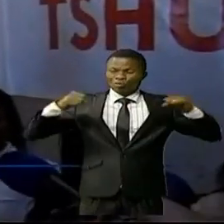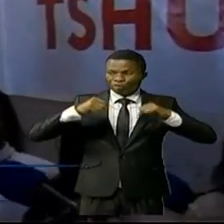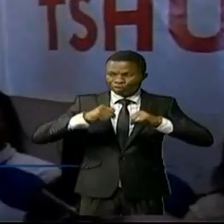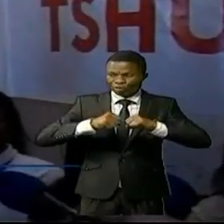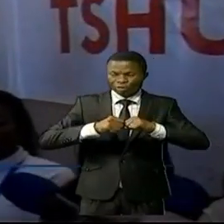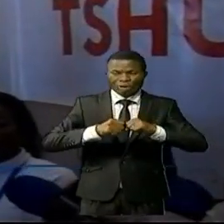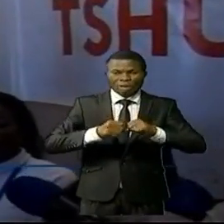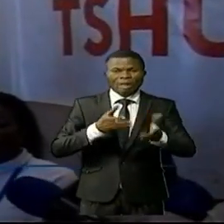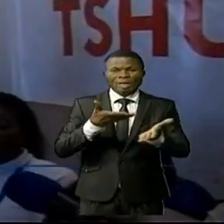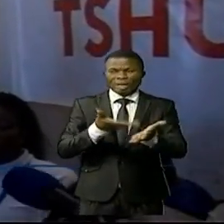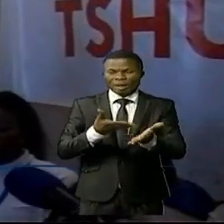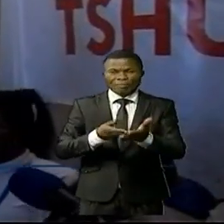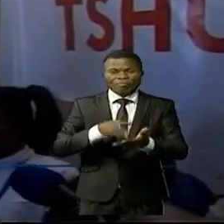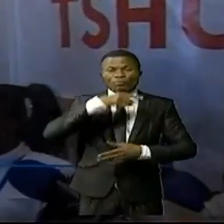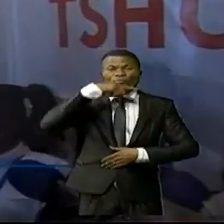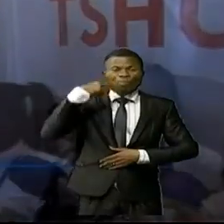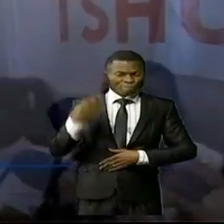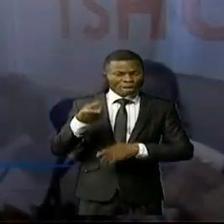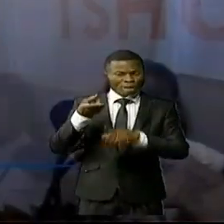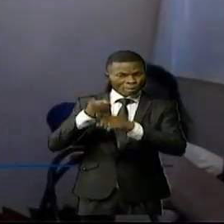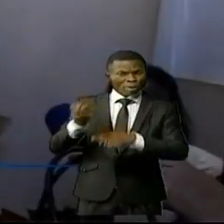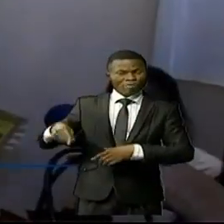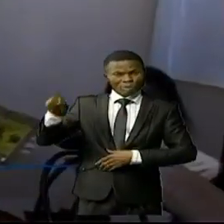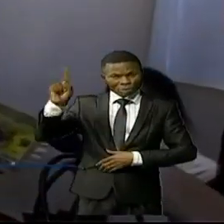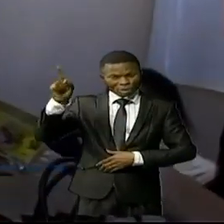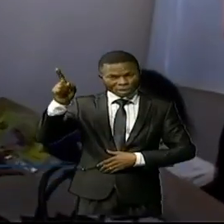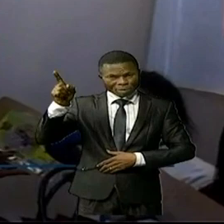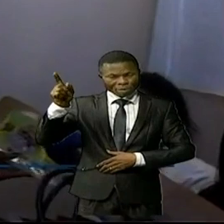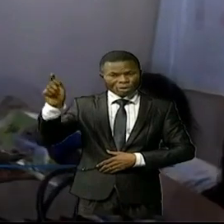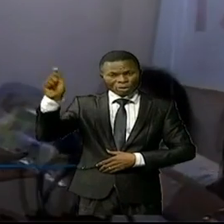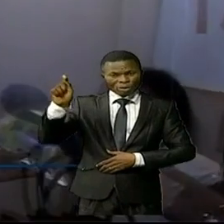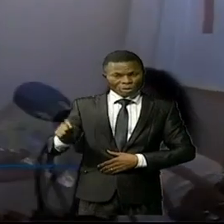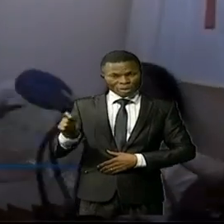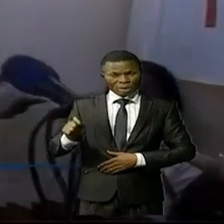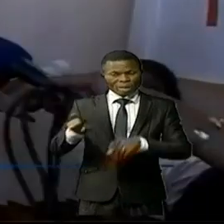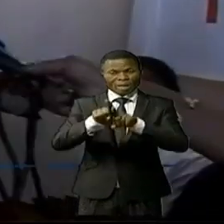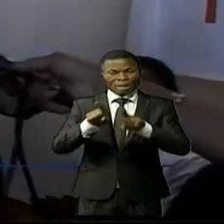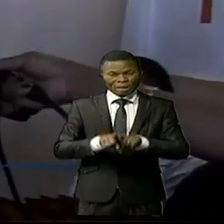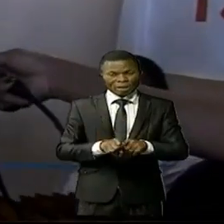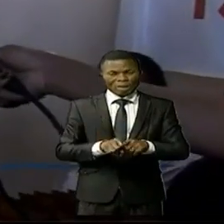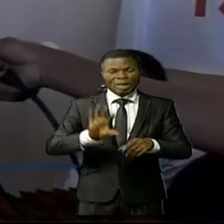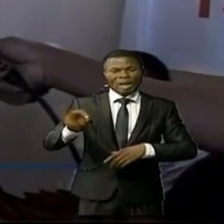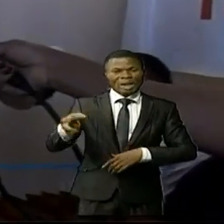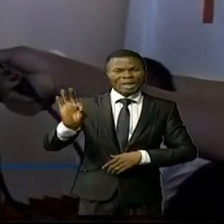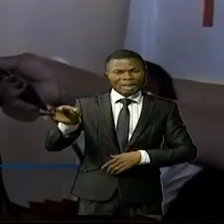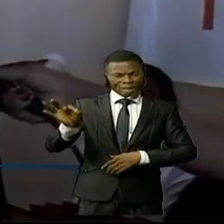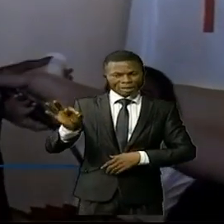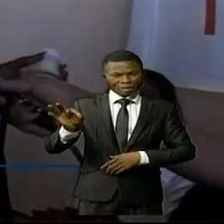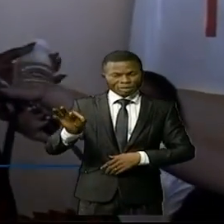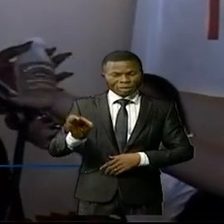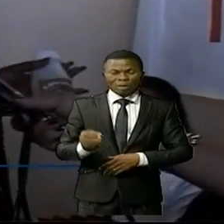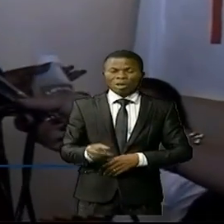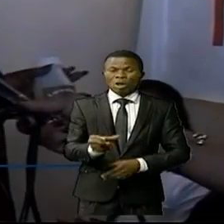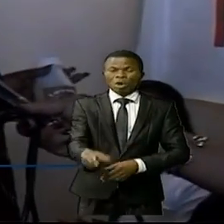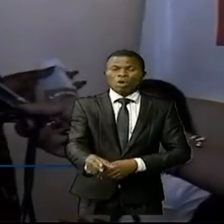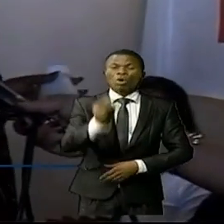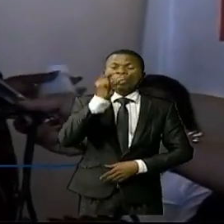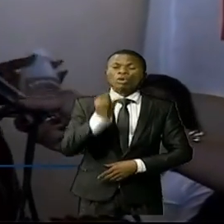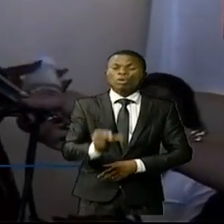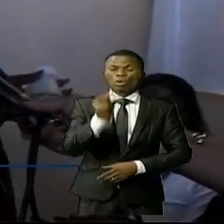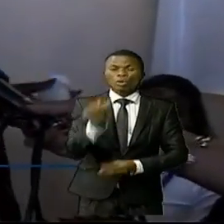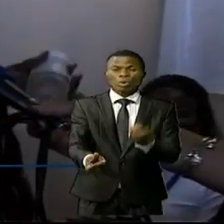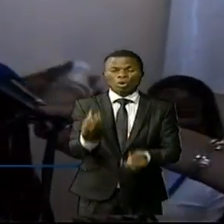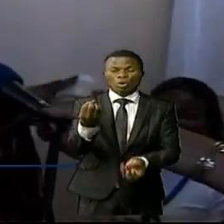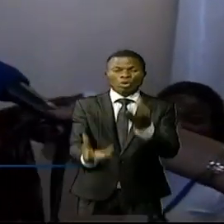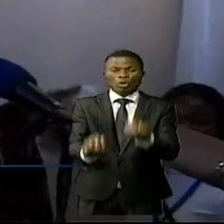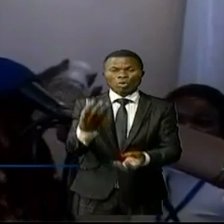c'est du miel de la Chua ici on a les bofili c'est le toko le whisky naturel ça c